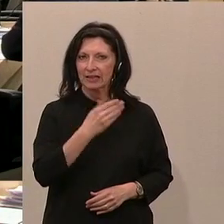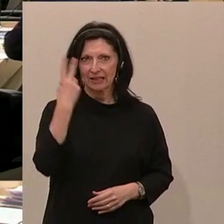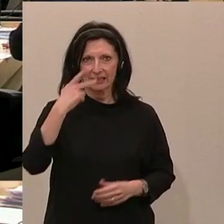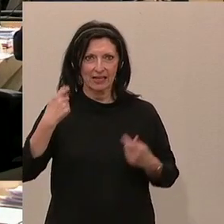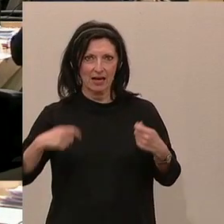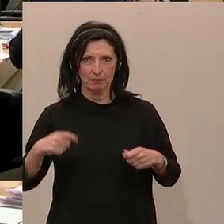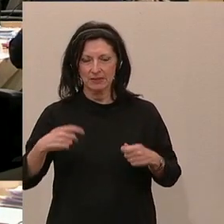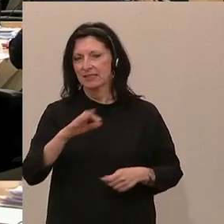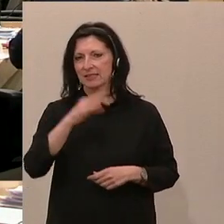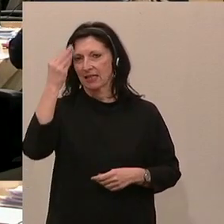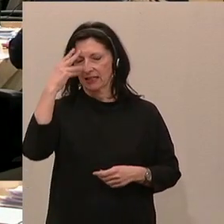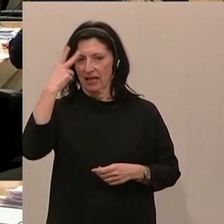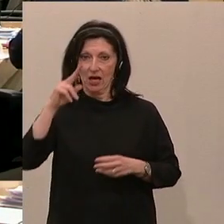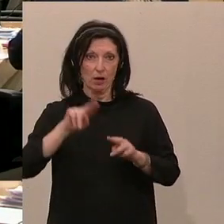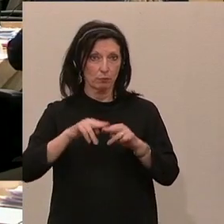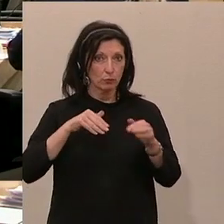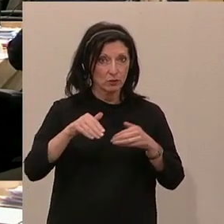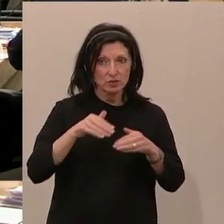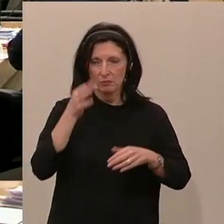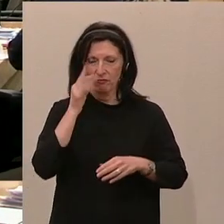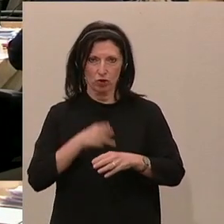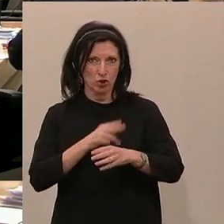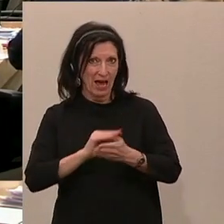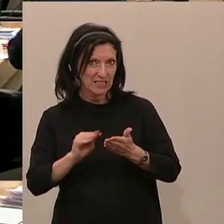Am Wort Hermann Brückl von der FPÖ.